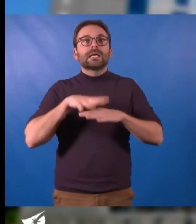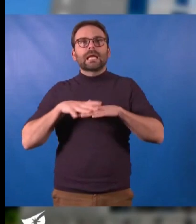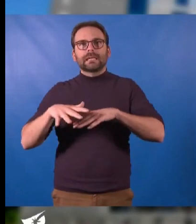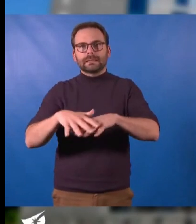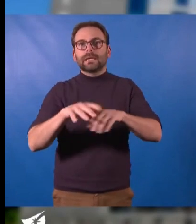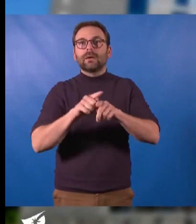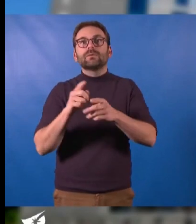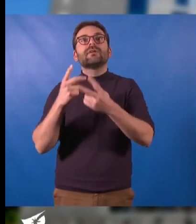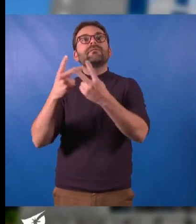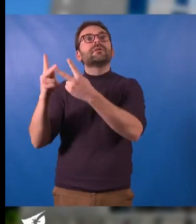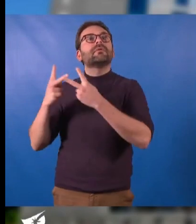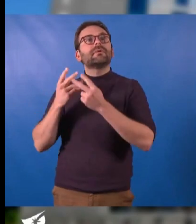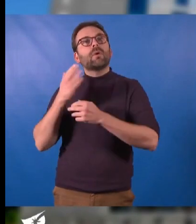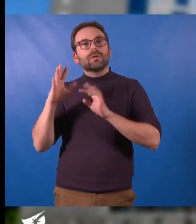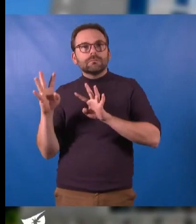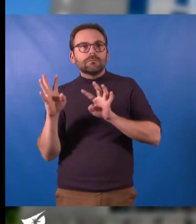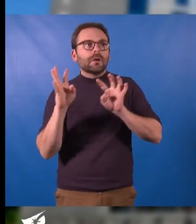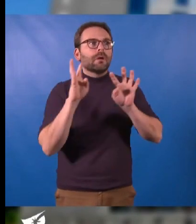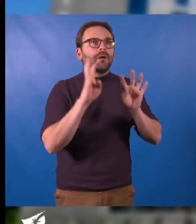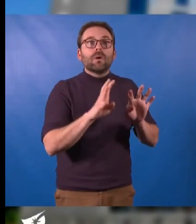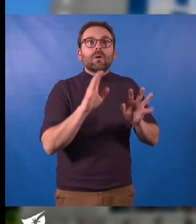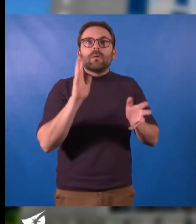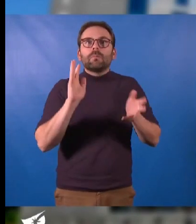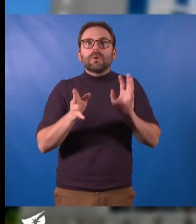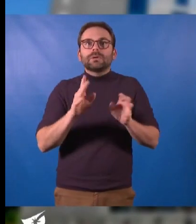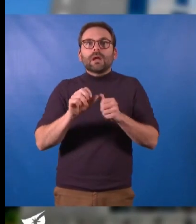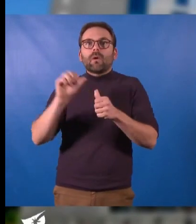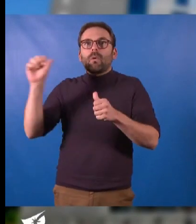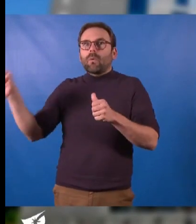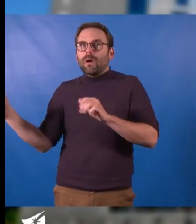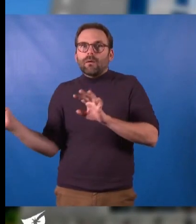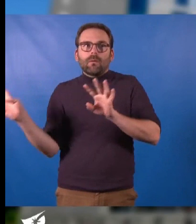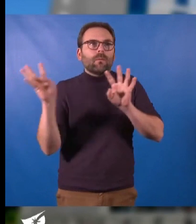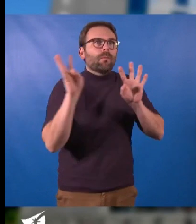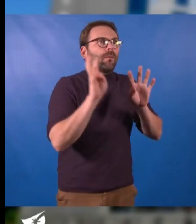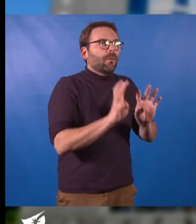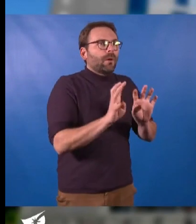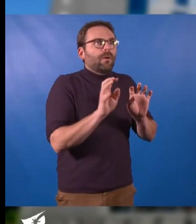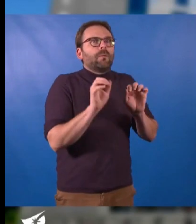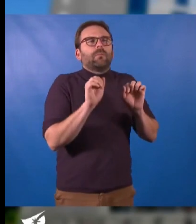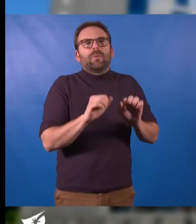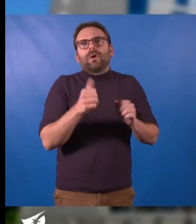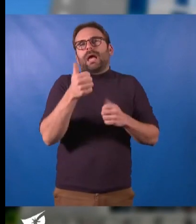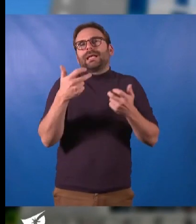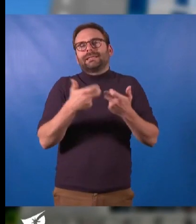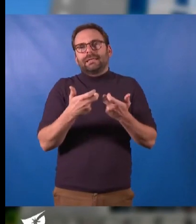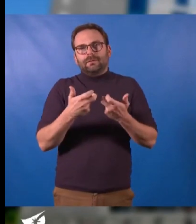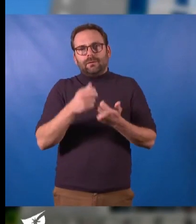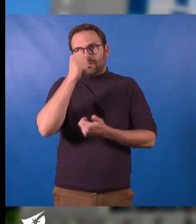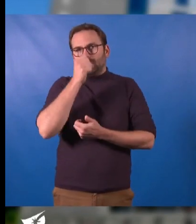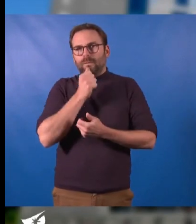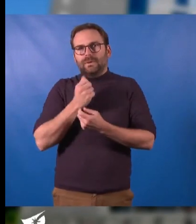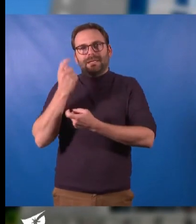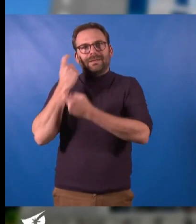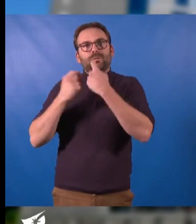venus d'autres villes de la métropole, venus peut-être d'un peu plus loin. Je prends un exemple. Le muséum d'histoire naturelle